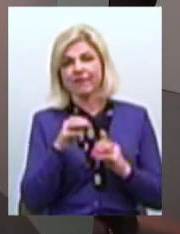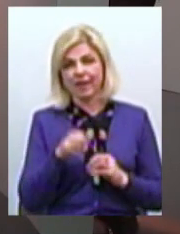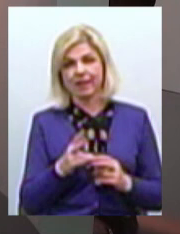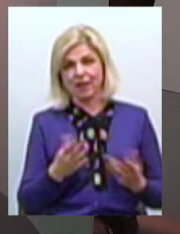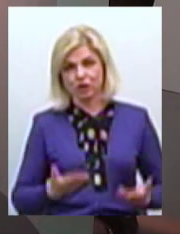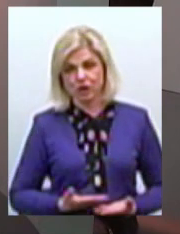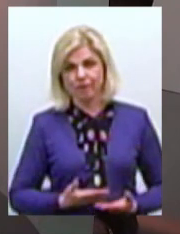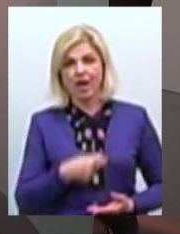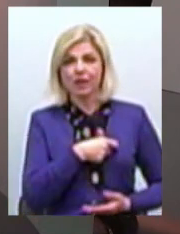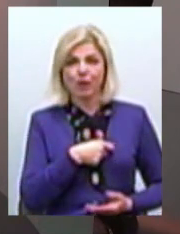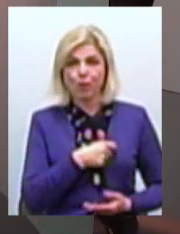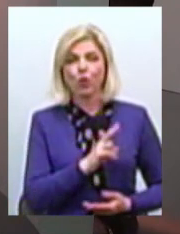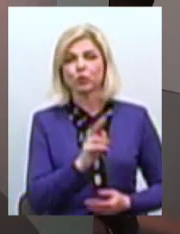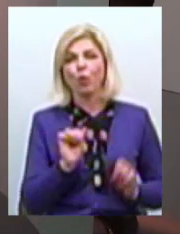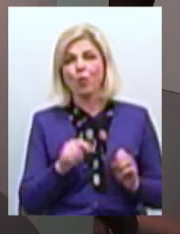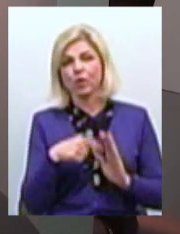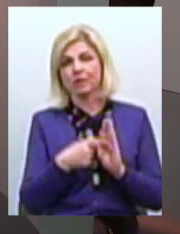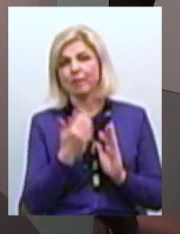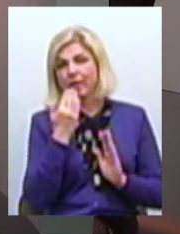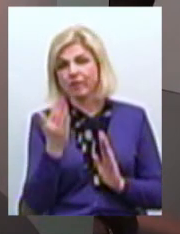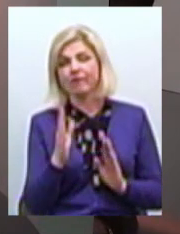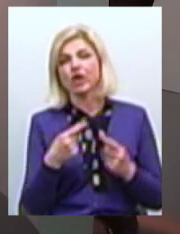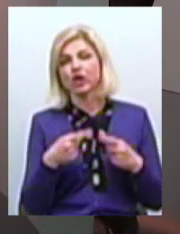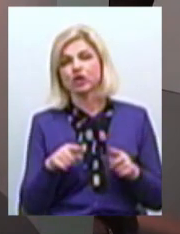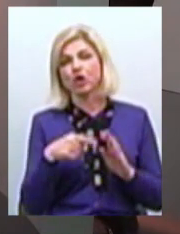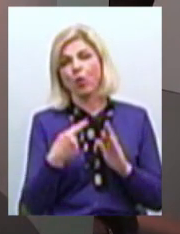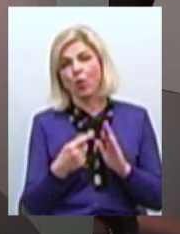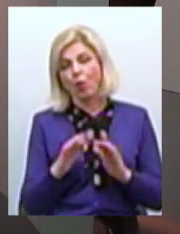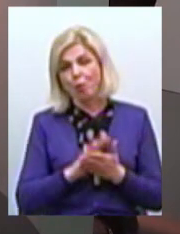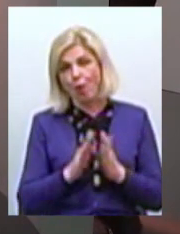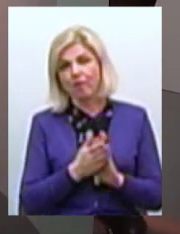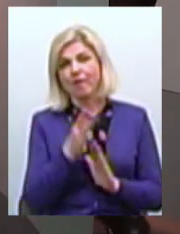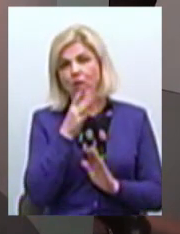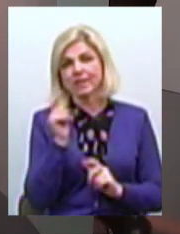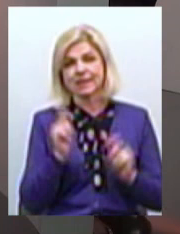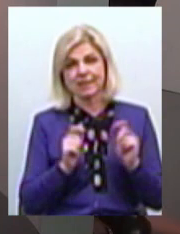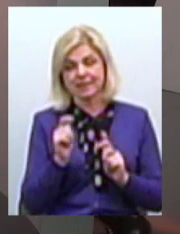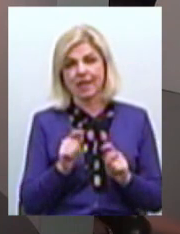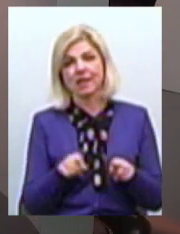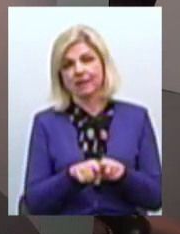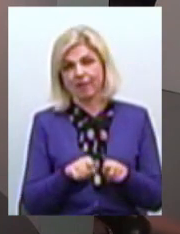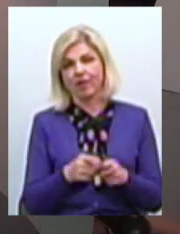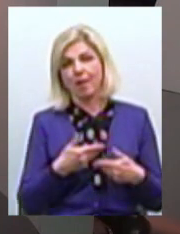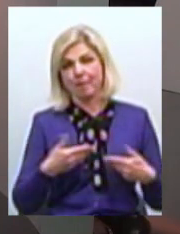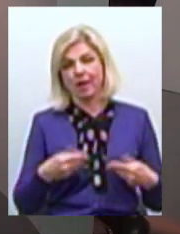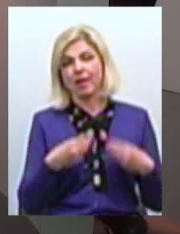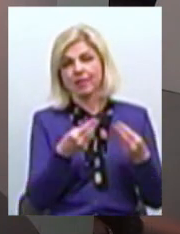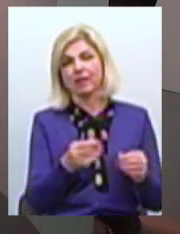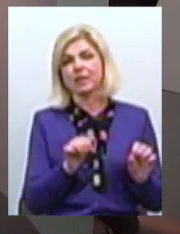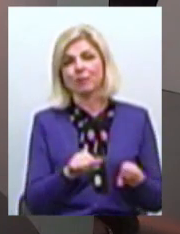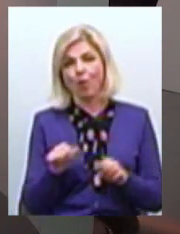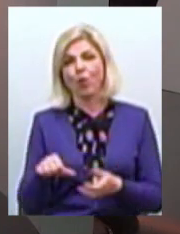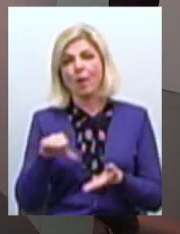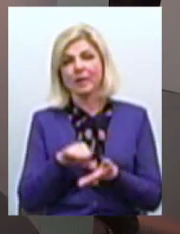Депутати, котрі можуть ставити вам запитання в інших умовах і під час сесії Тим не менш, сьогодні ми дали змогу представникам